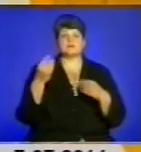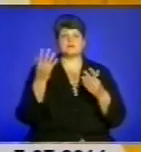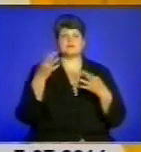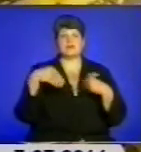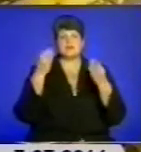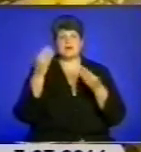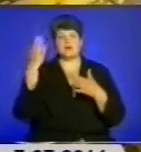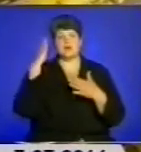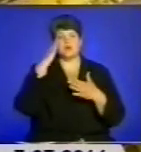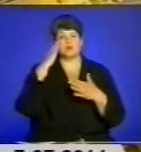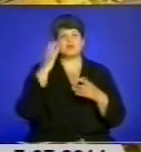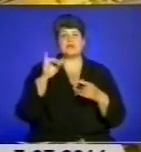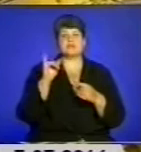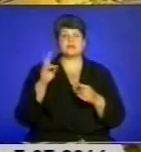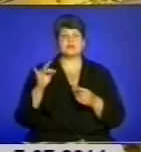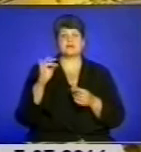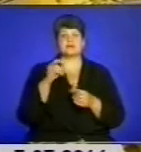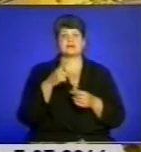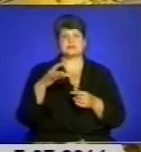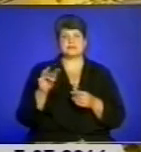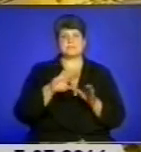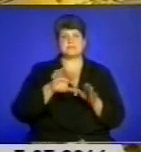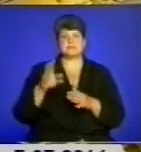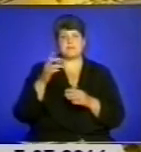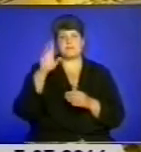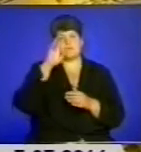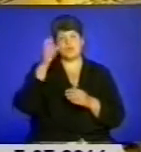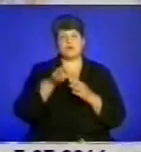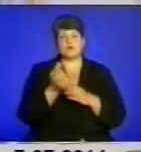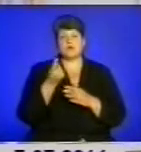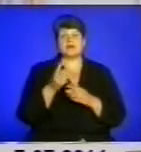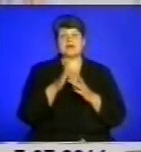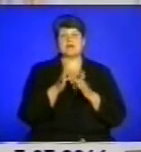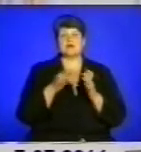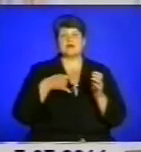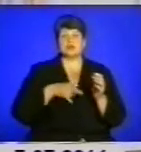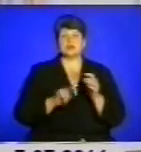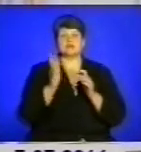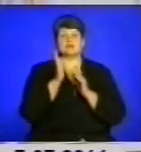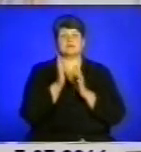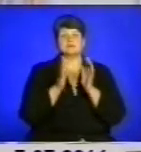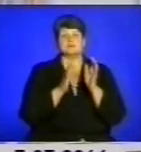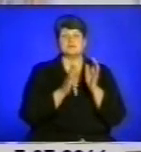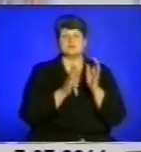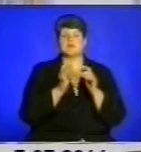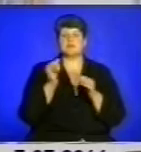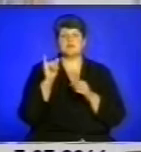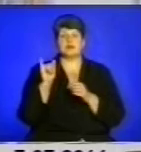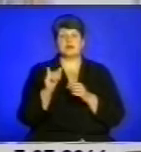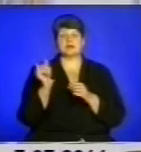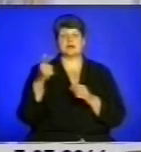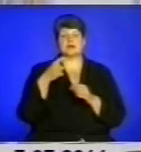голови і собор Івана Хрестителя після богоявлення. Різдво святого Івана Хрестителя найбільше усіх свят на його честь. Іван